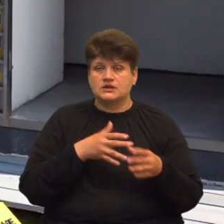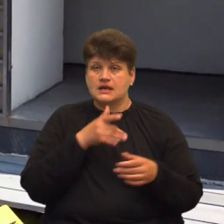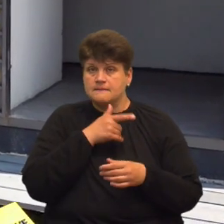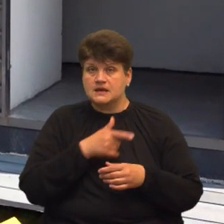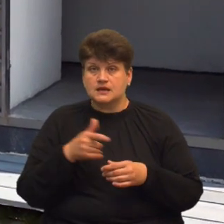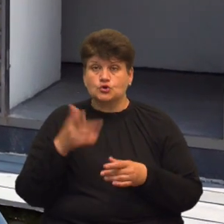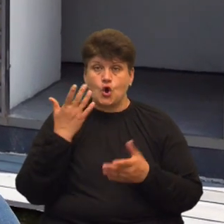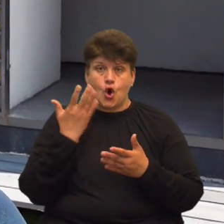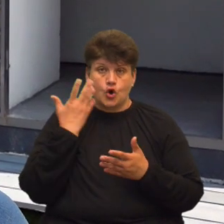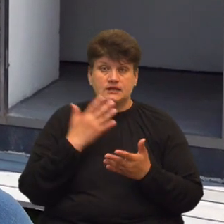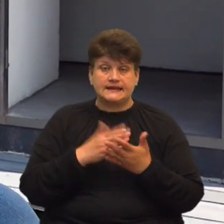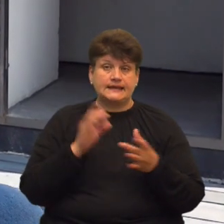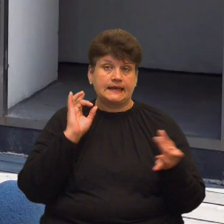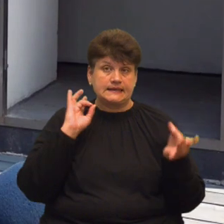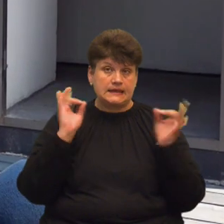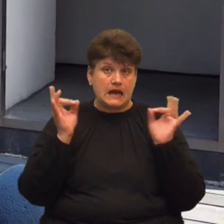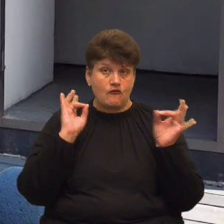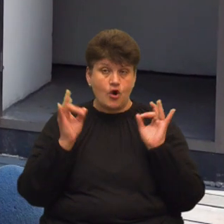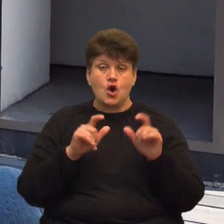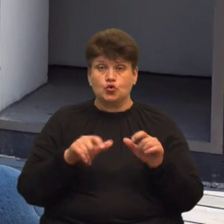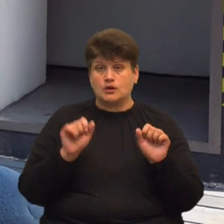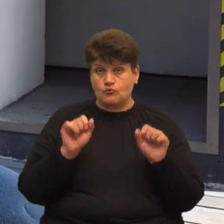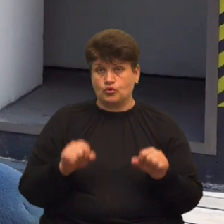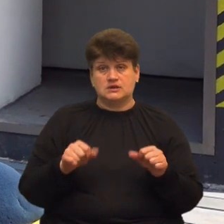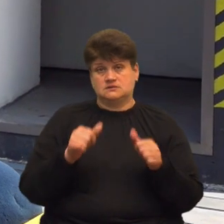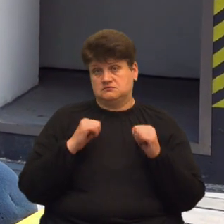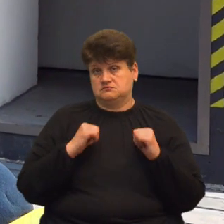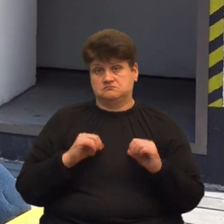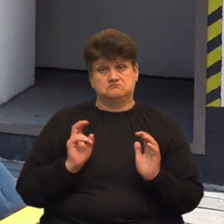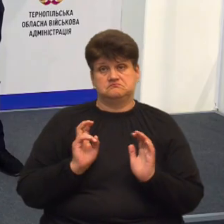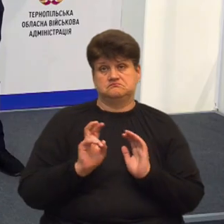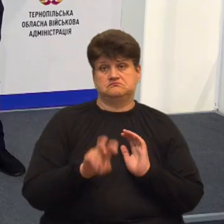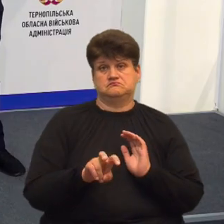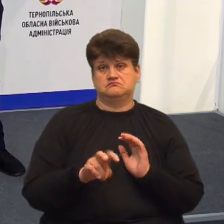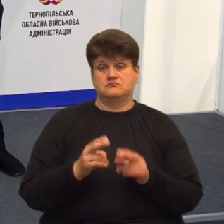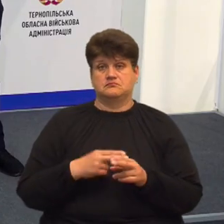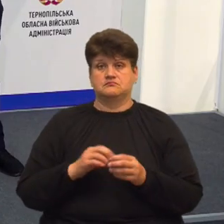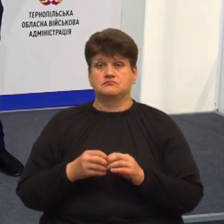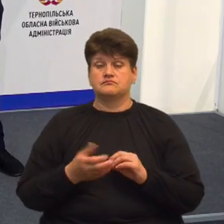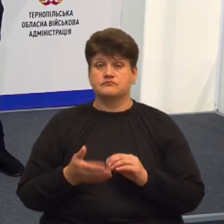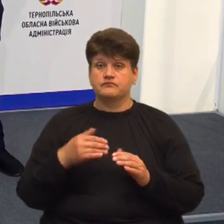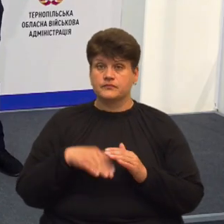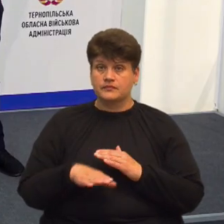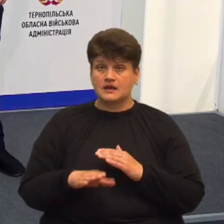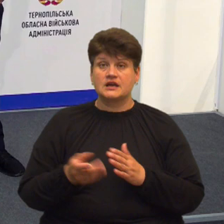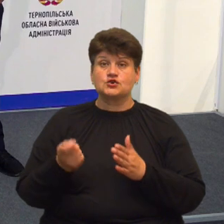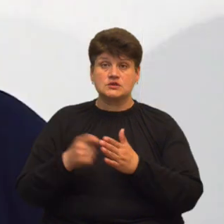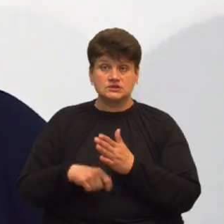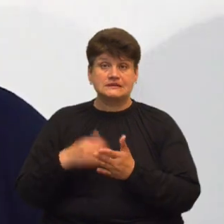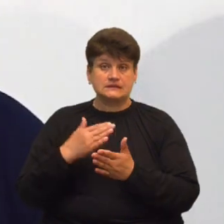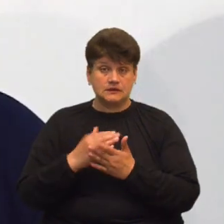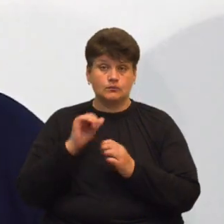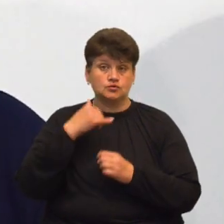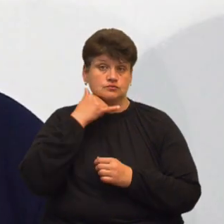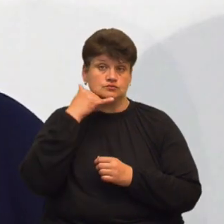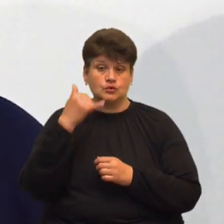коли лунає тривога, люди могли безперебійно легенько зайти у сховище. Якщо сховища зачинені, можна повідомляти про